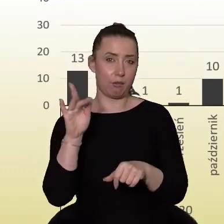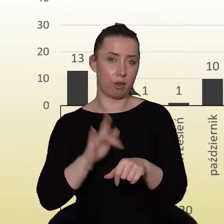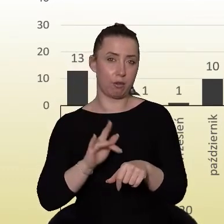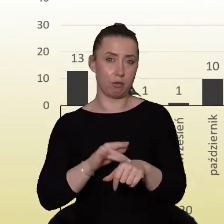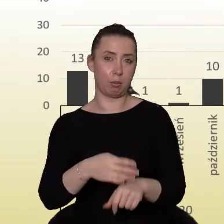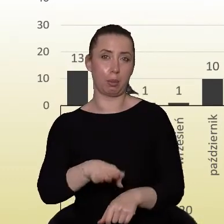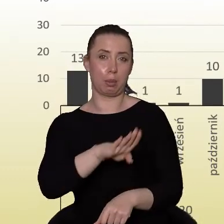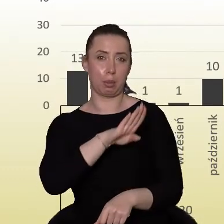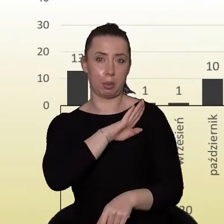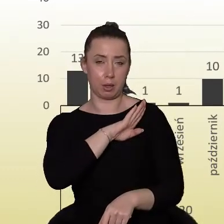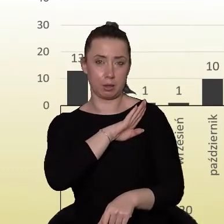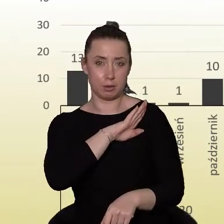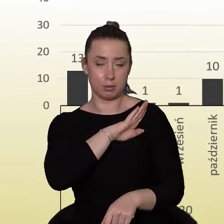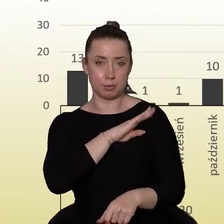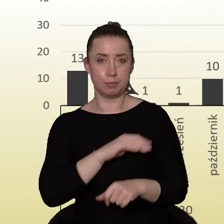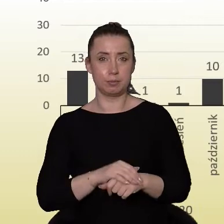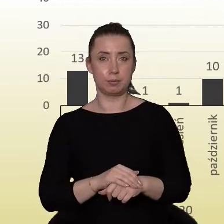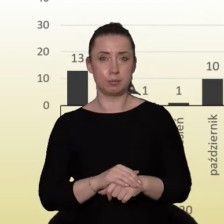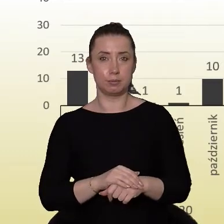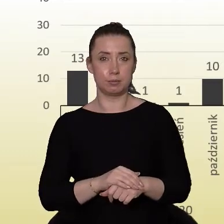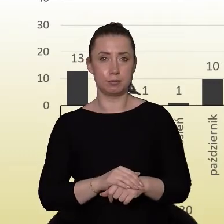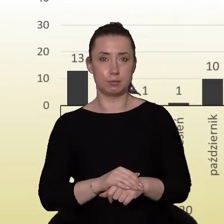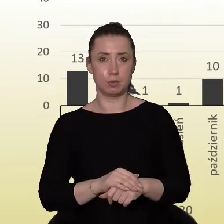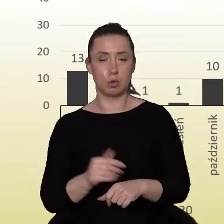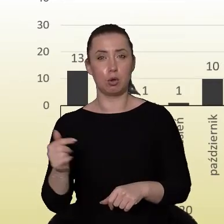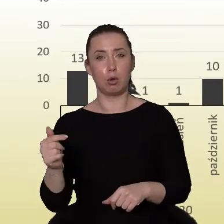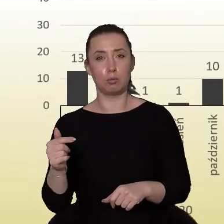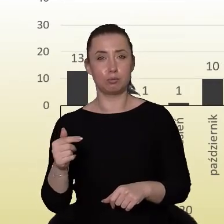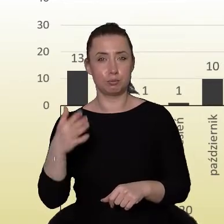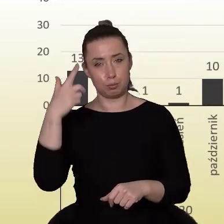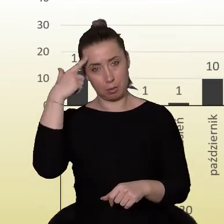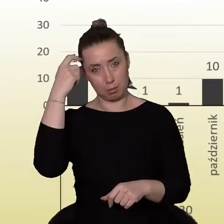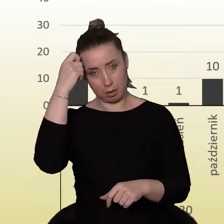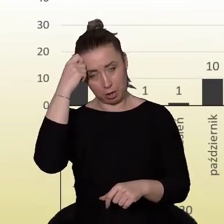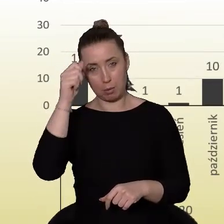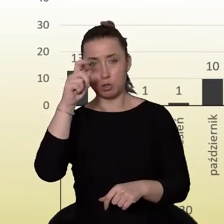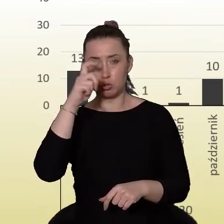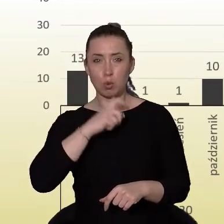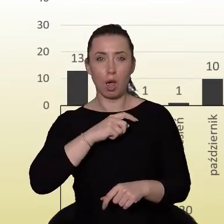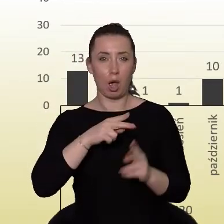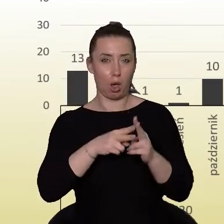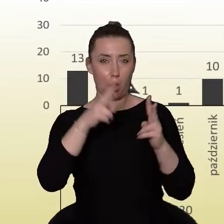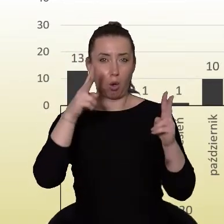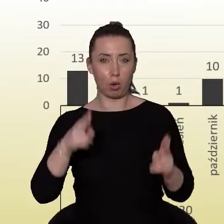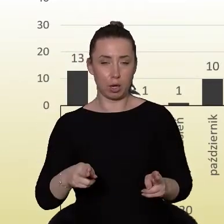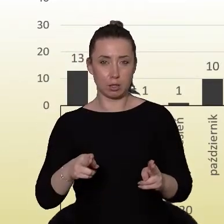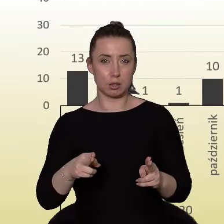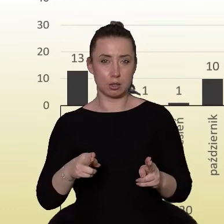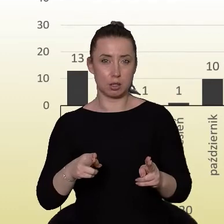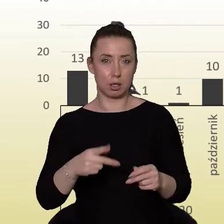śmiercią. Przypominamy te złe miesiące przełomu roku 2020 i